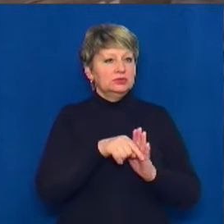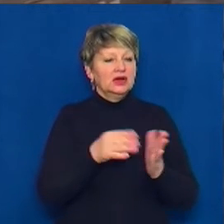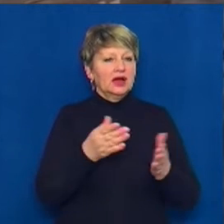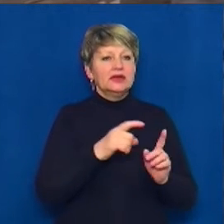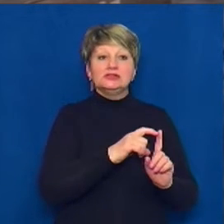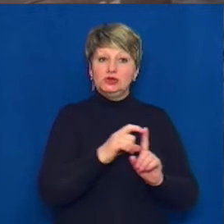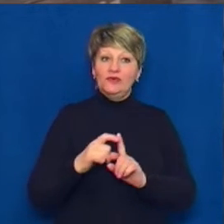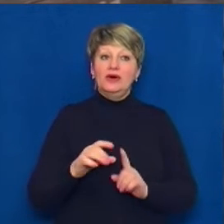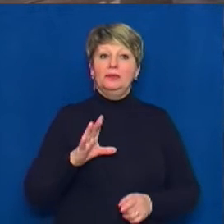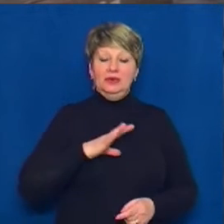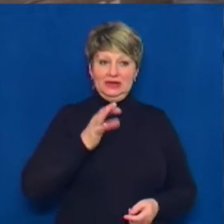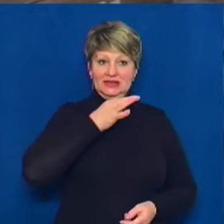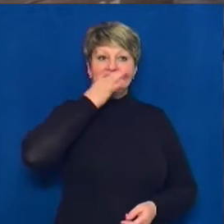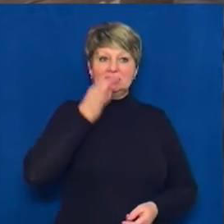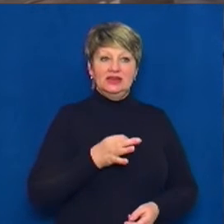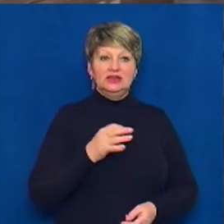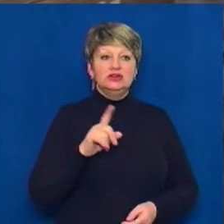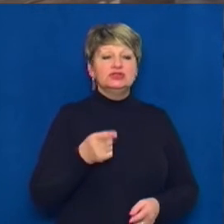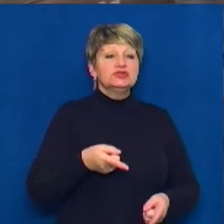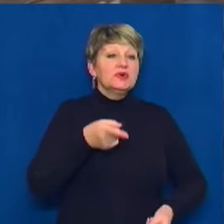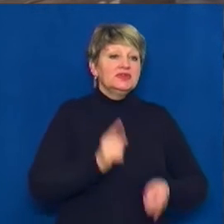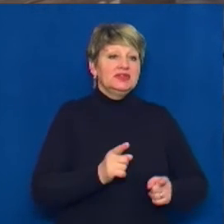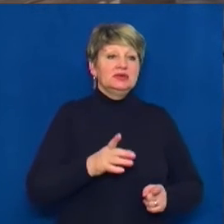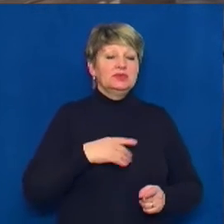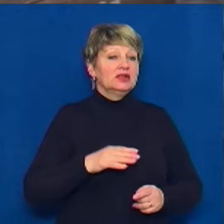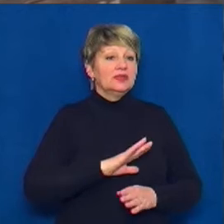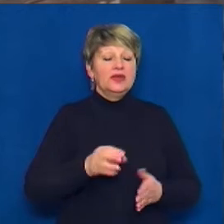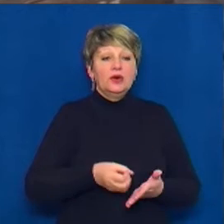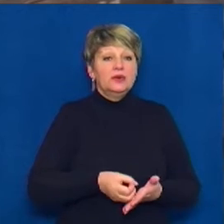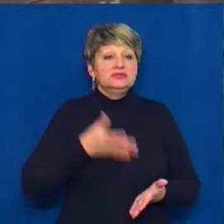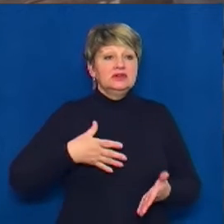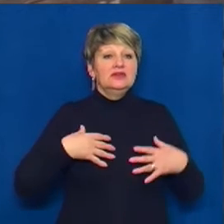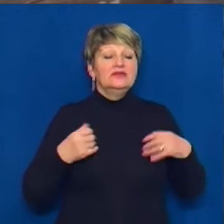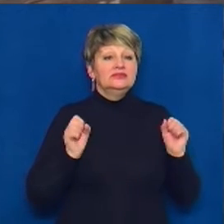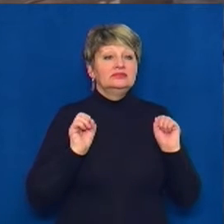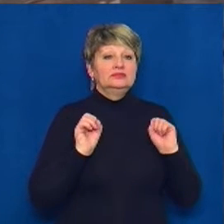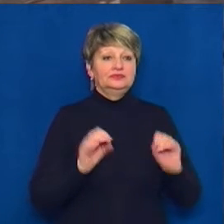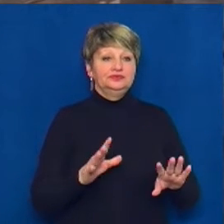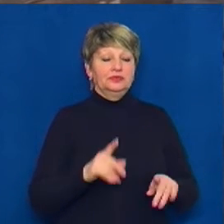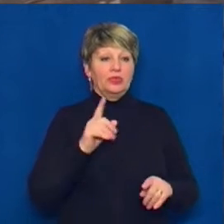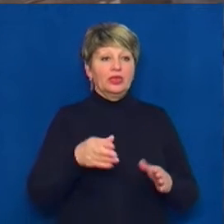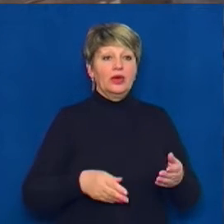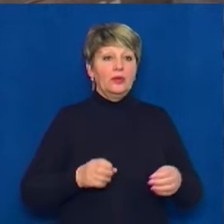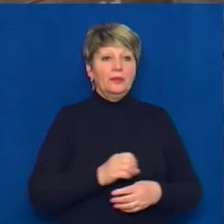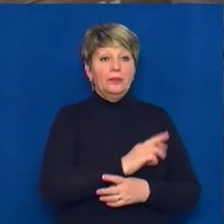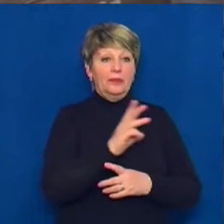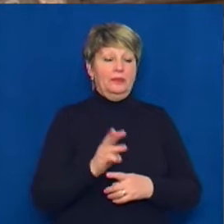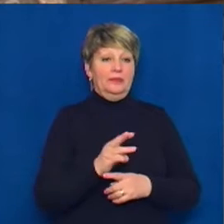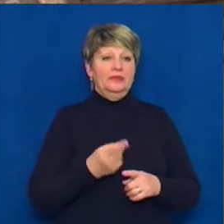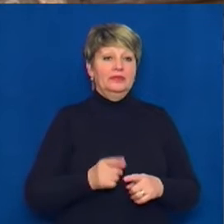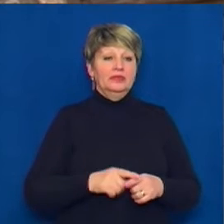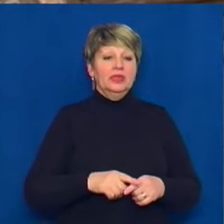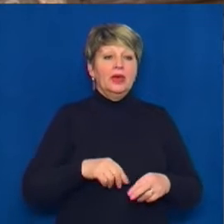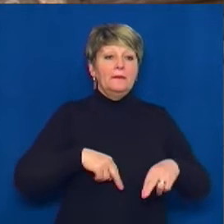Ці партизани дійсно внесли неоціненний вклад, так як вони забезпечили переправу на правий берег 52-ї армії.